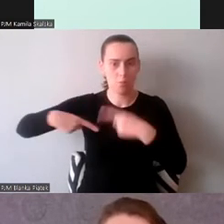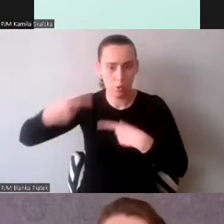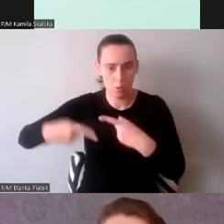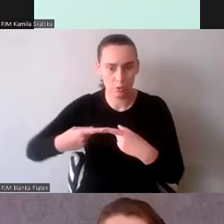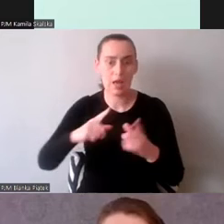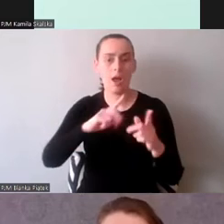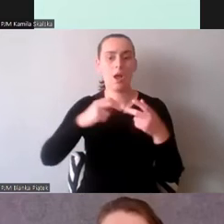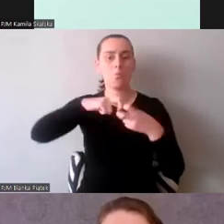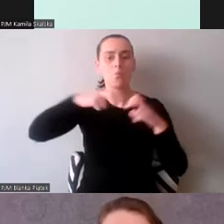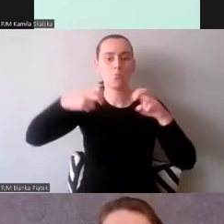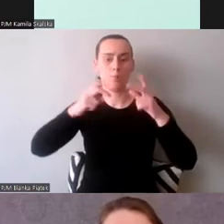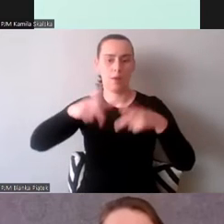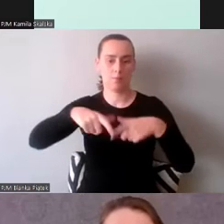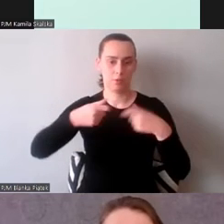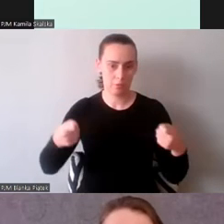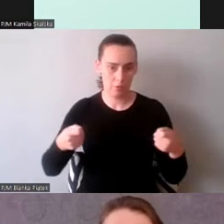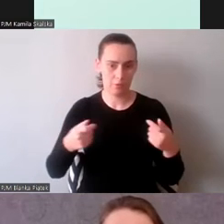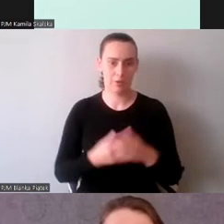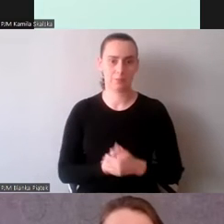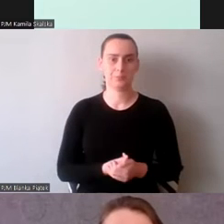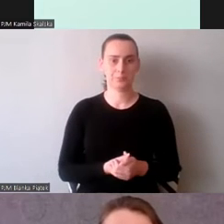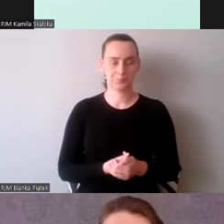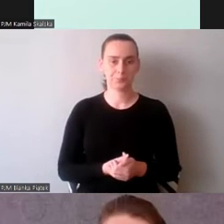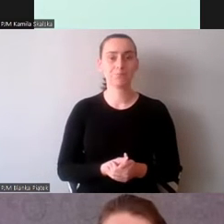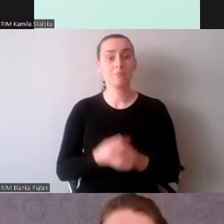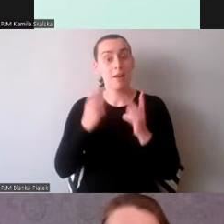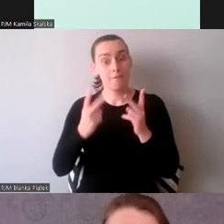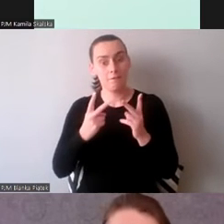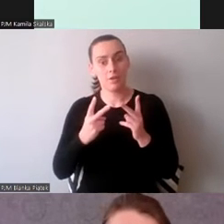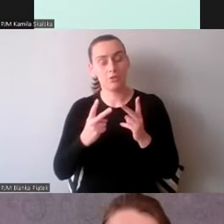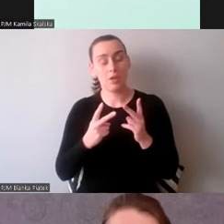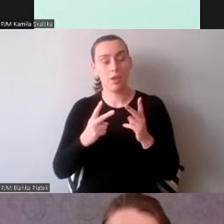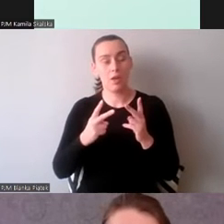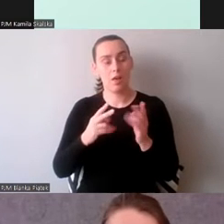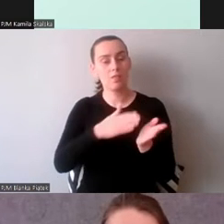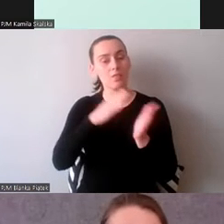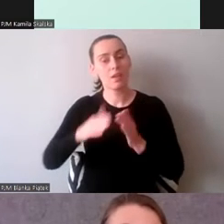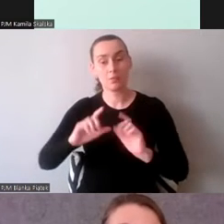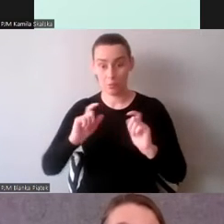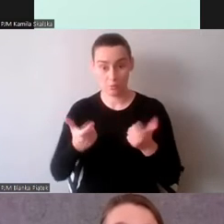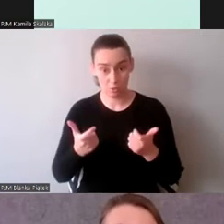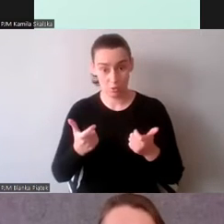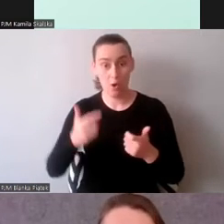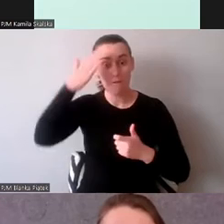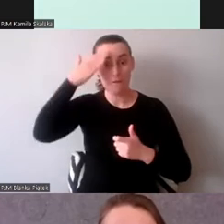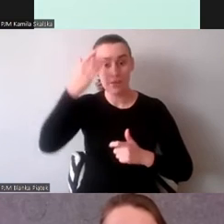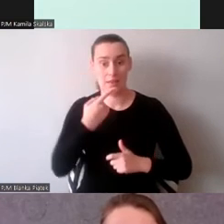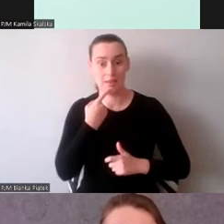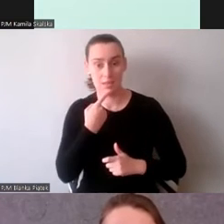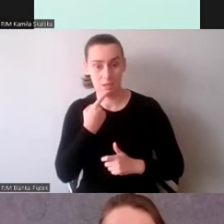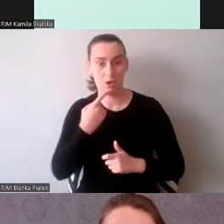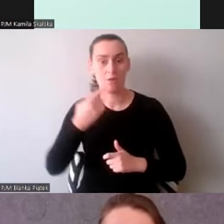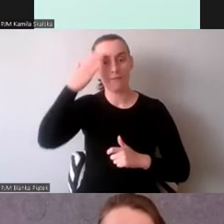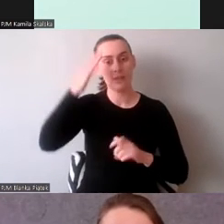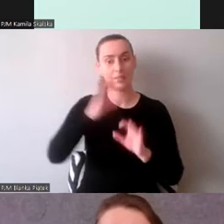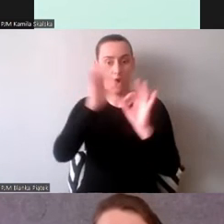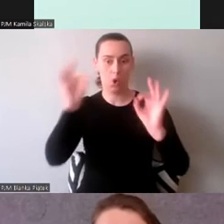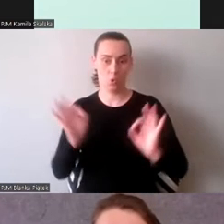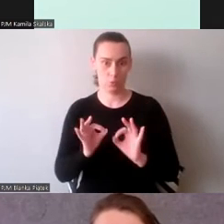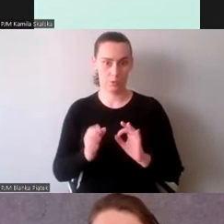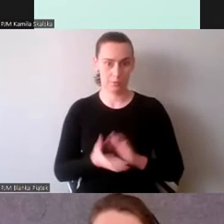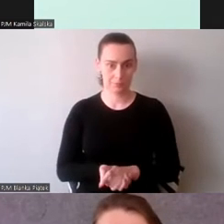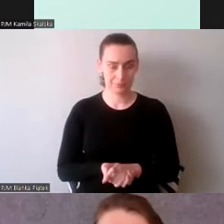Ważna jest tutaj również wiedza językowa, a także wiedza ogólna i